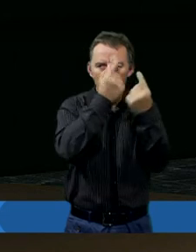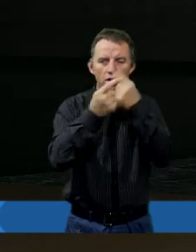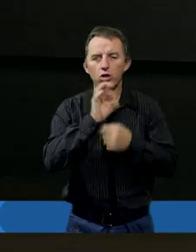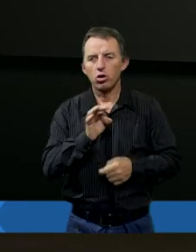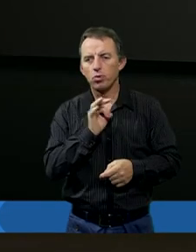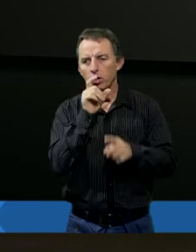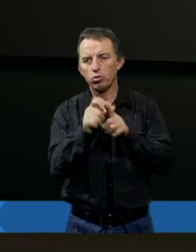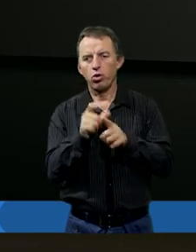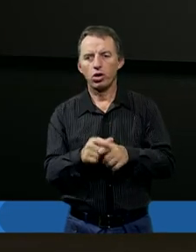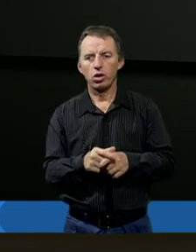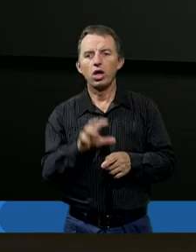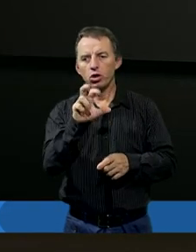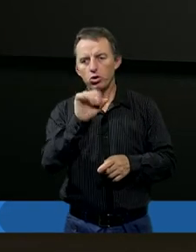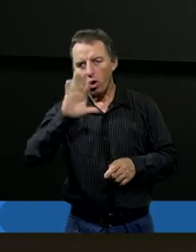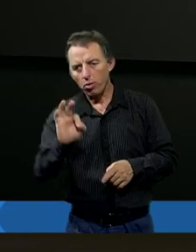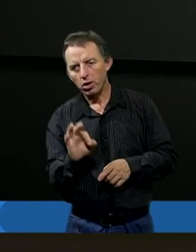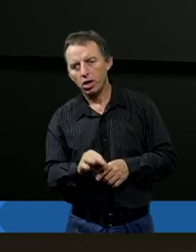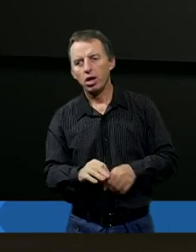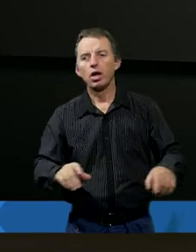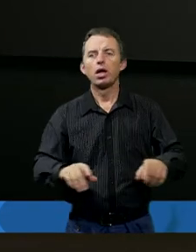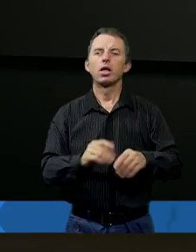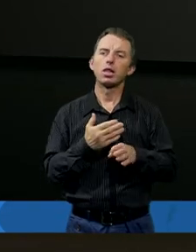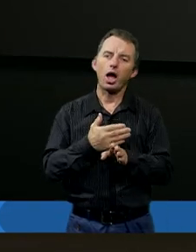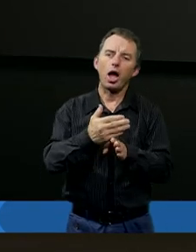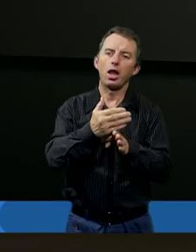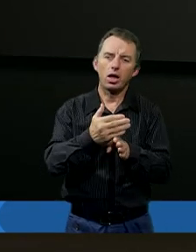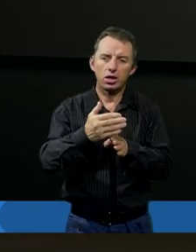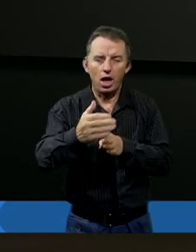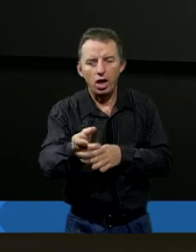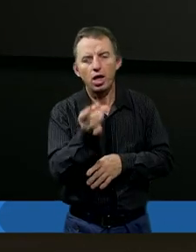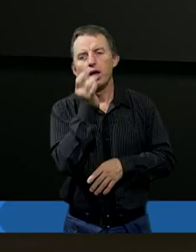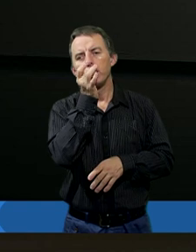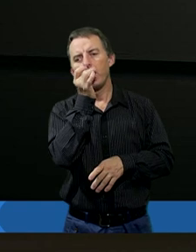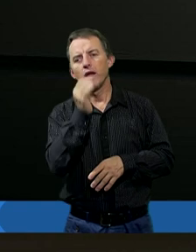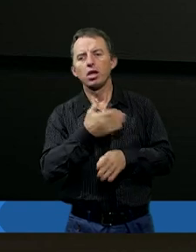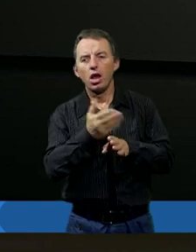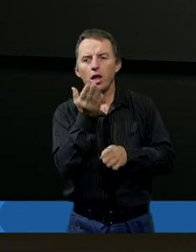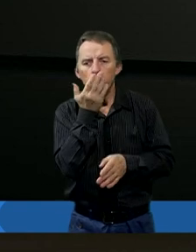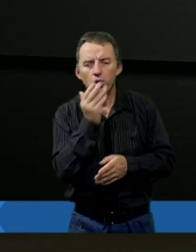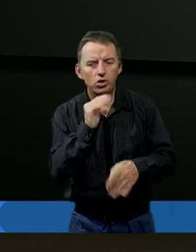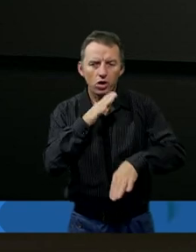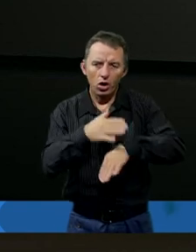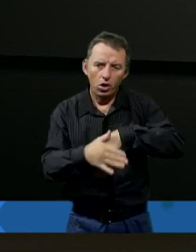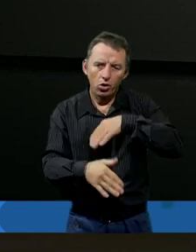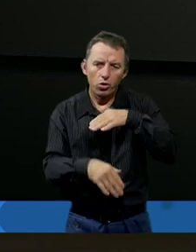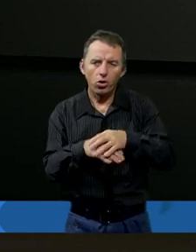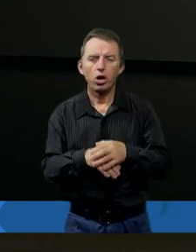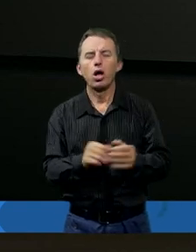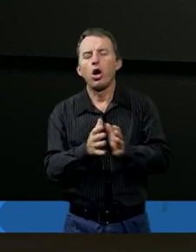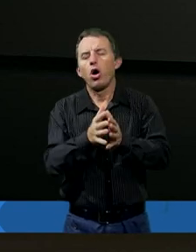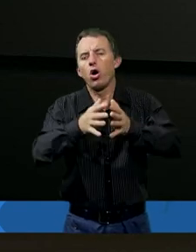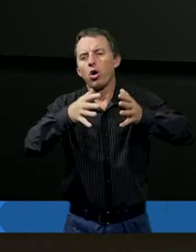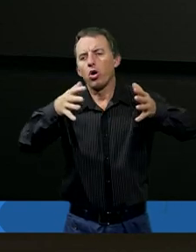słowa. Zobaczcie, że Hiob tutaj jakby dalej, dalej narzeka, dalej mówi, że to nieszczęście jego jest takie